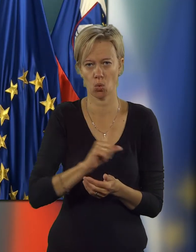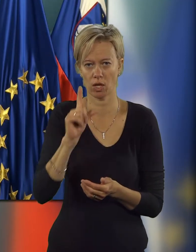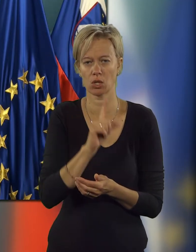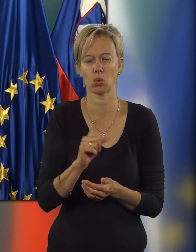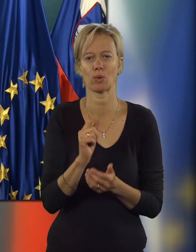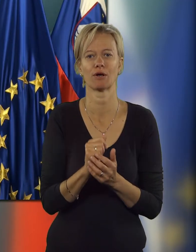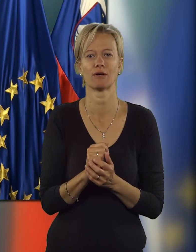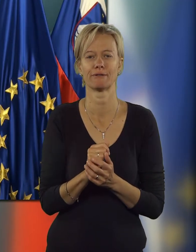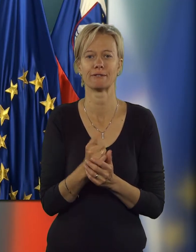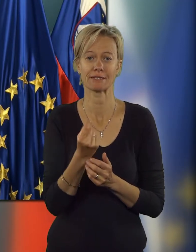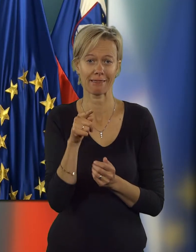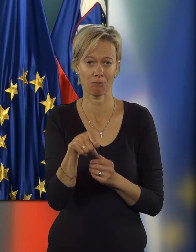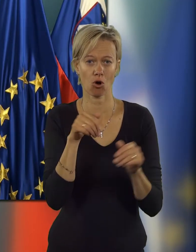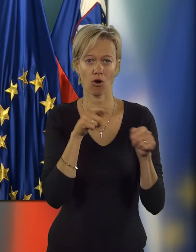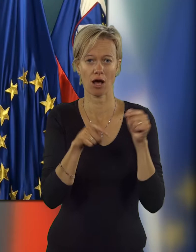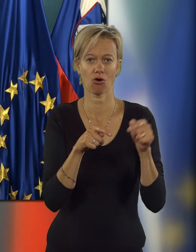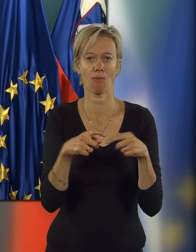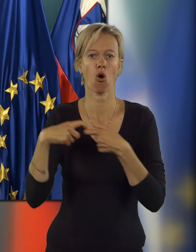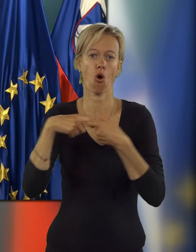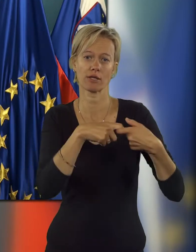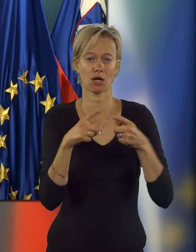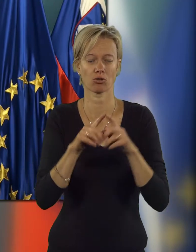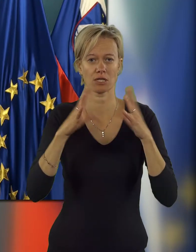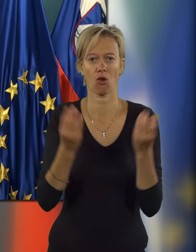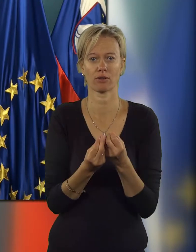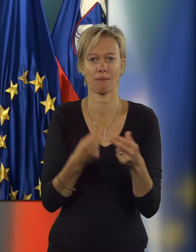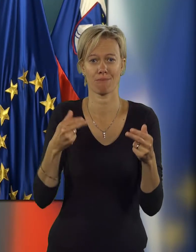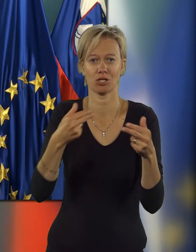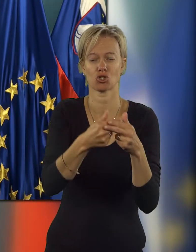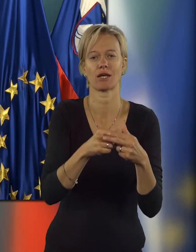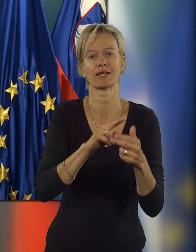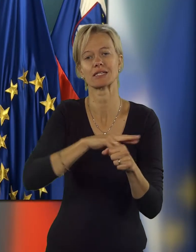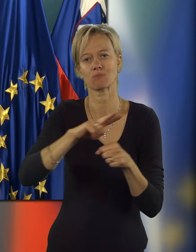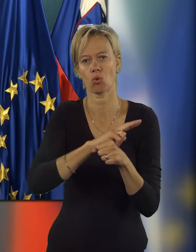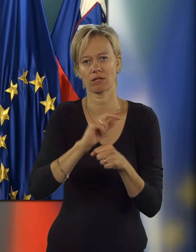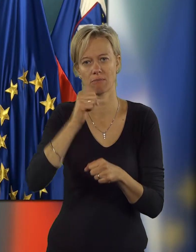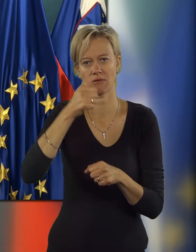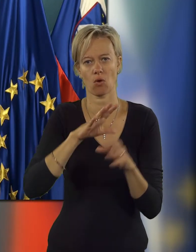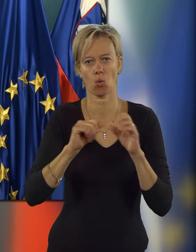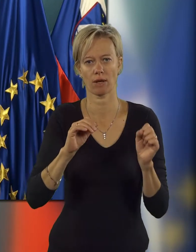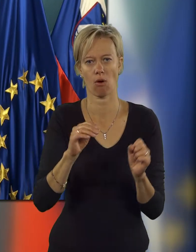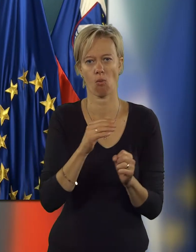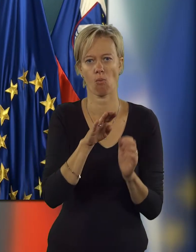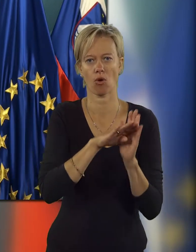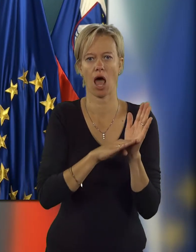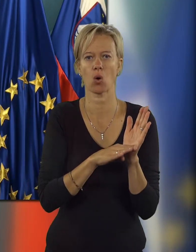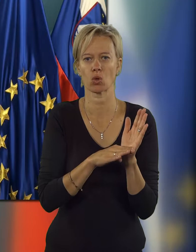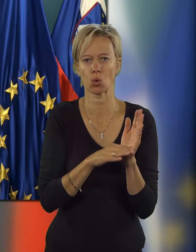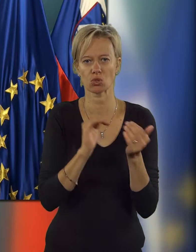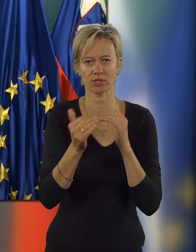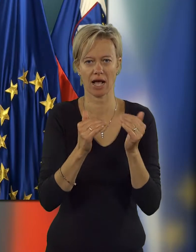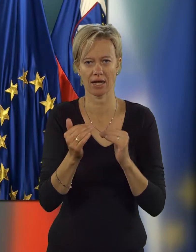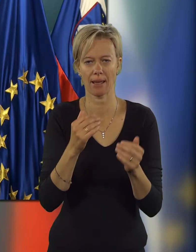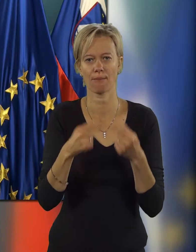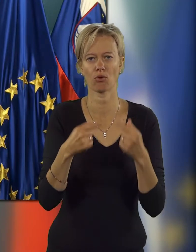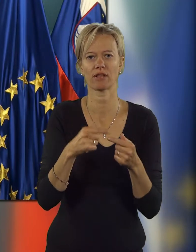v juliju. S tem korakom je koalicija kot celota tudi bliže izpolnitvi prvega ukrepa v poglavju socialne